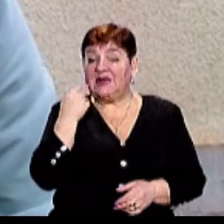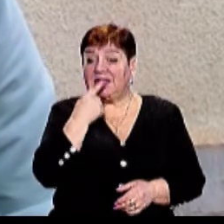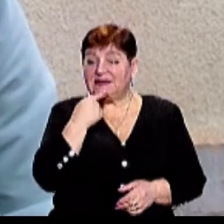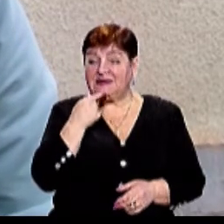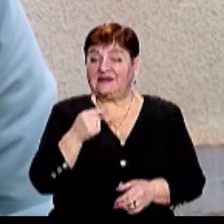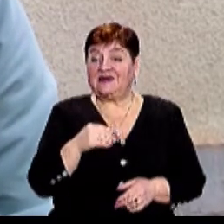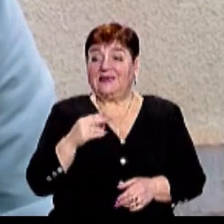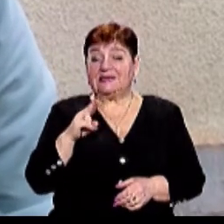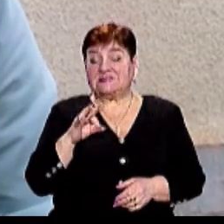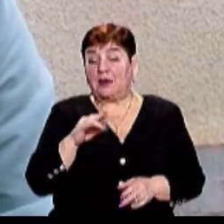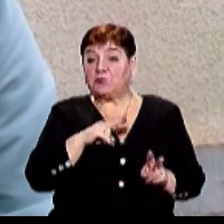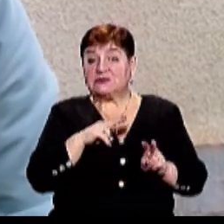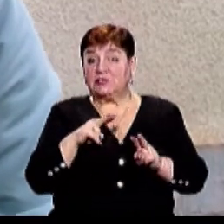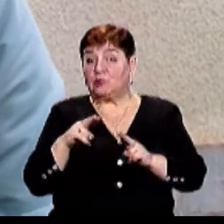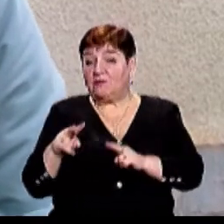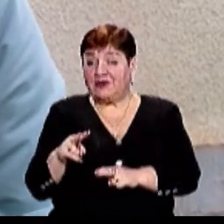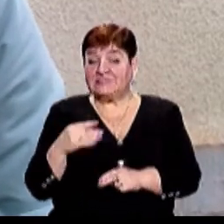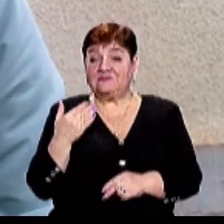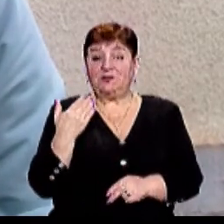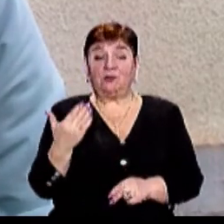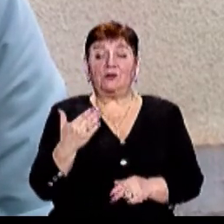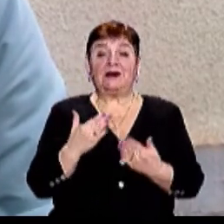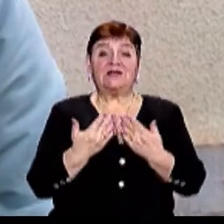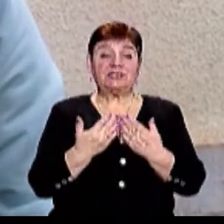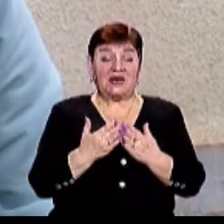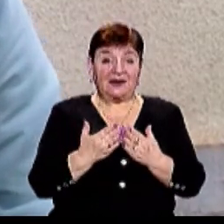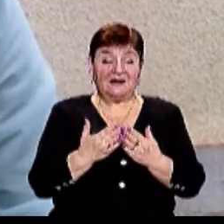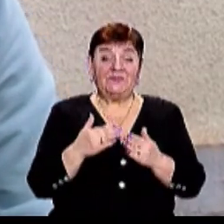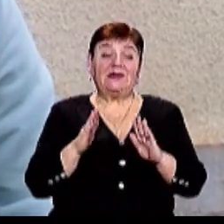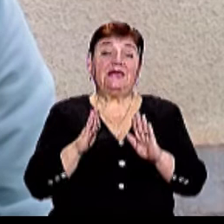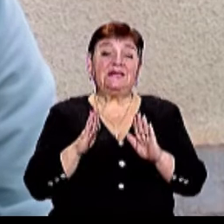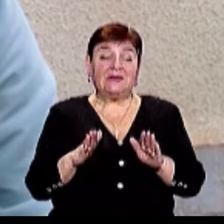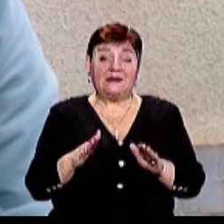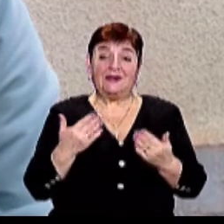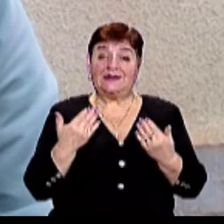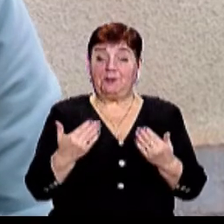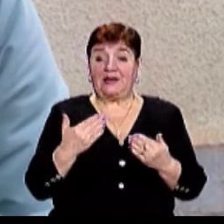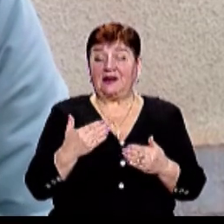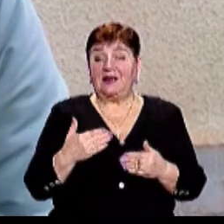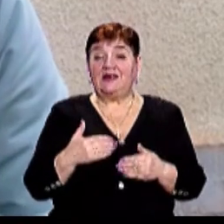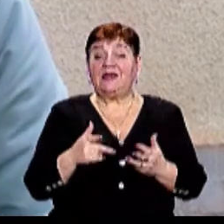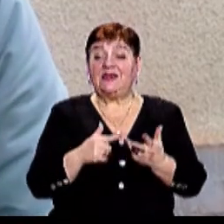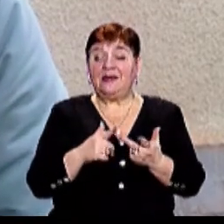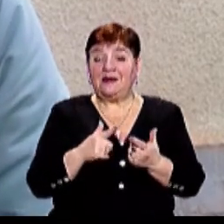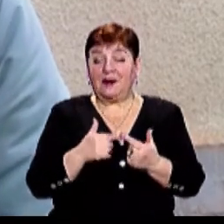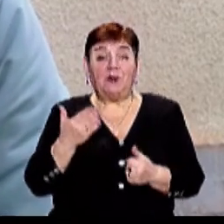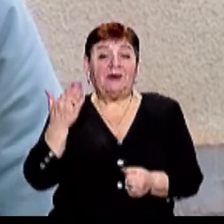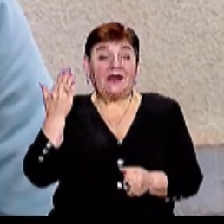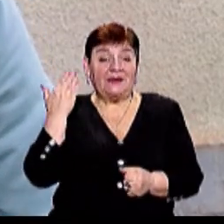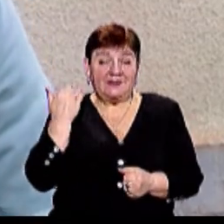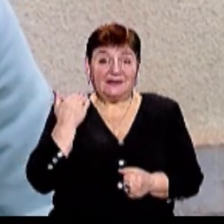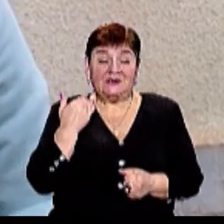Андрій Любка, це прослідковується у його книжках І це не тільки тепер, а і ще кілька попередніх його